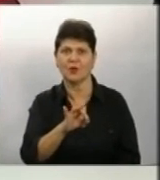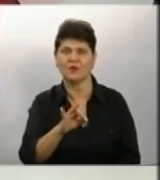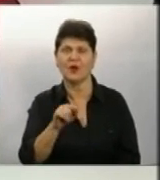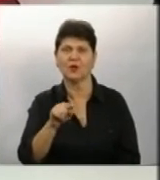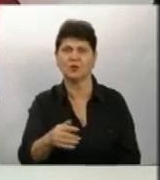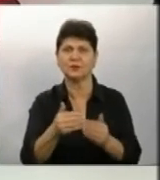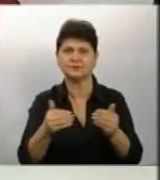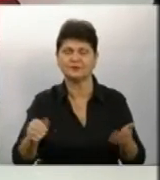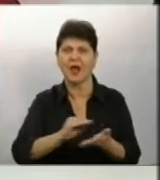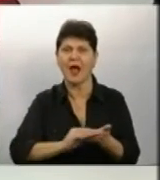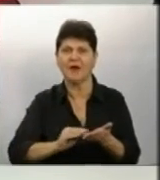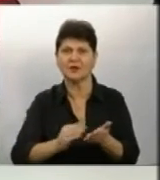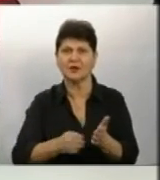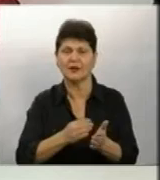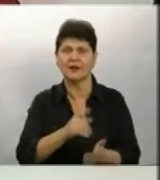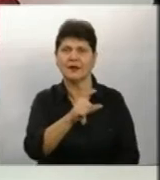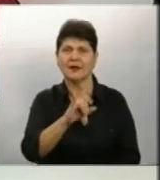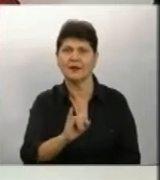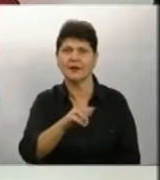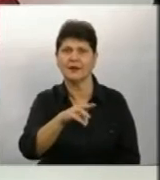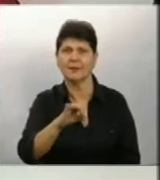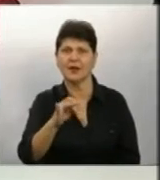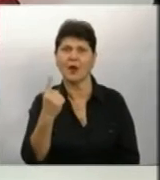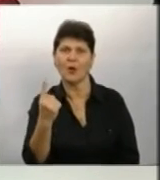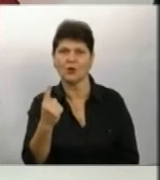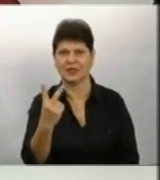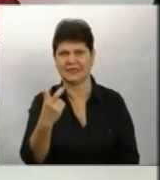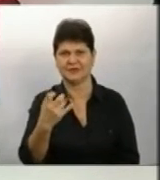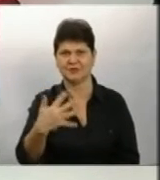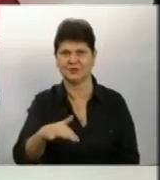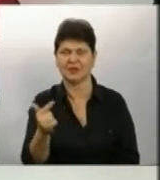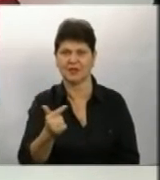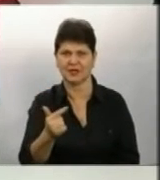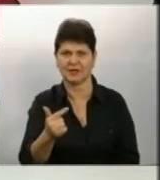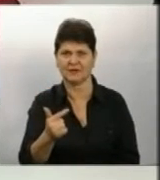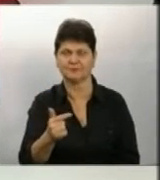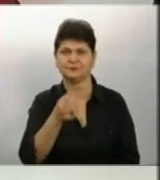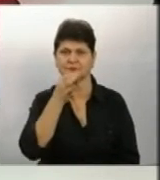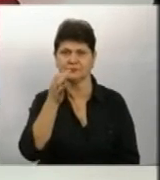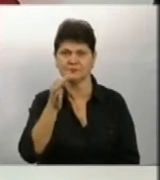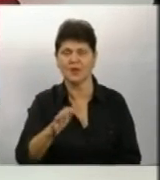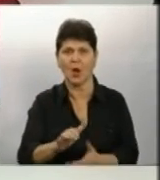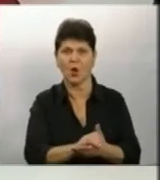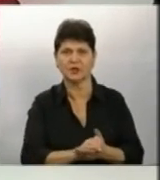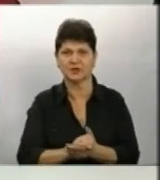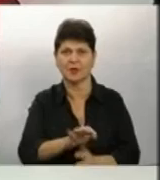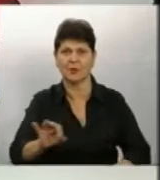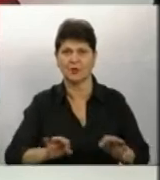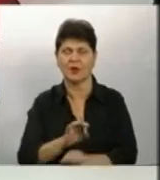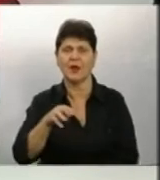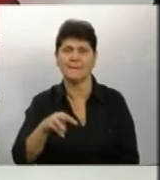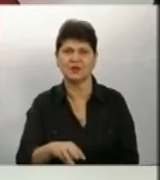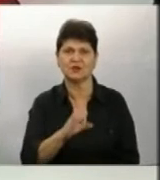презентують авторський календар «Хемерик» Ціна одного екземпляра – 250 гривень, розповіла Суспільному організаторка проєкту Мирослава